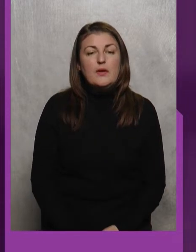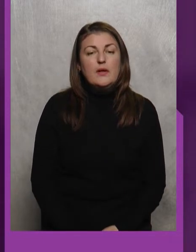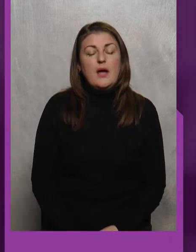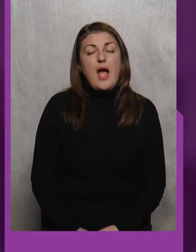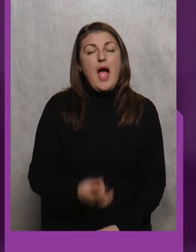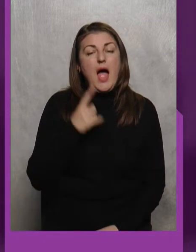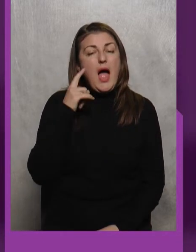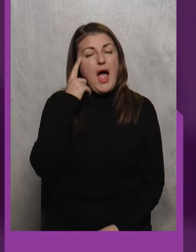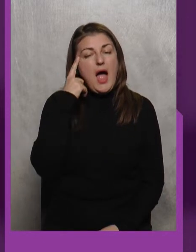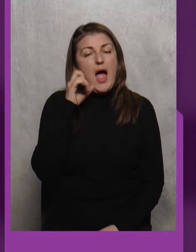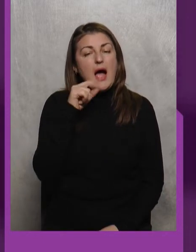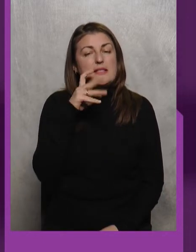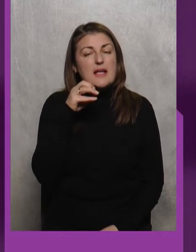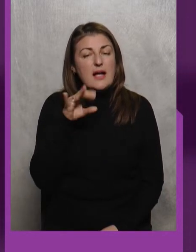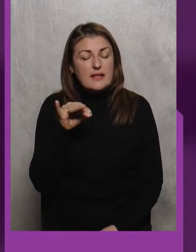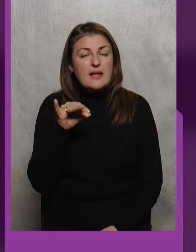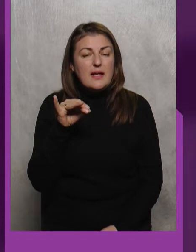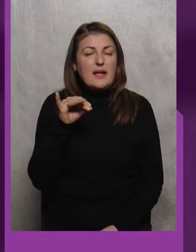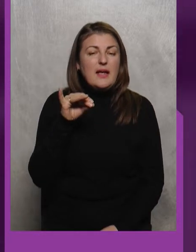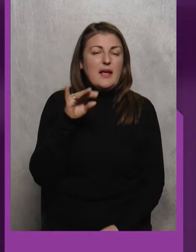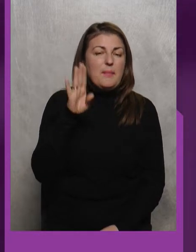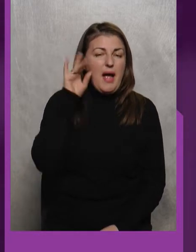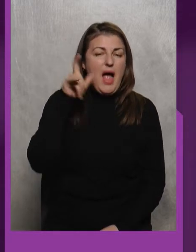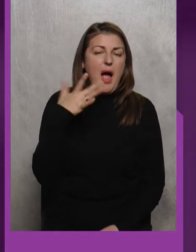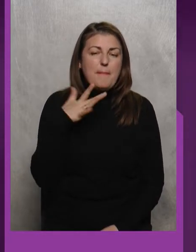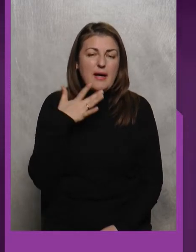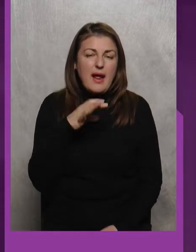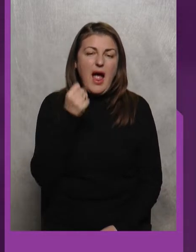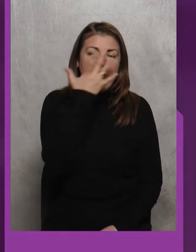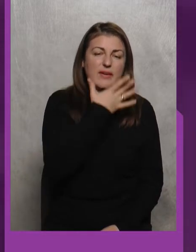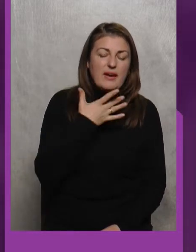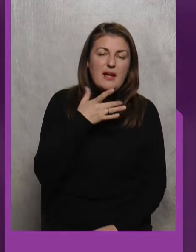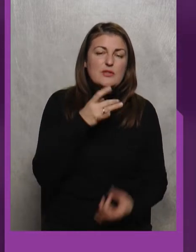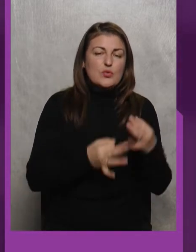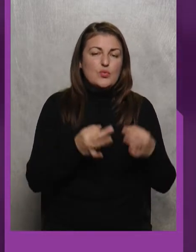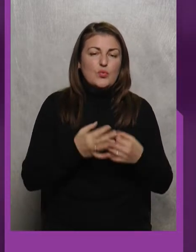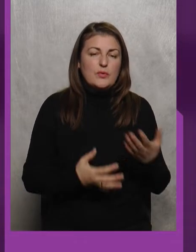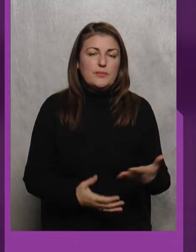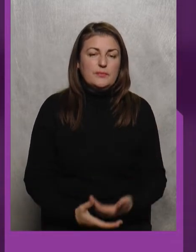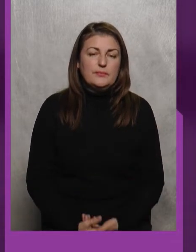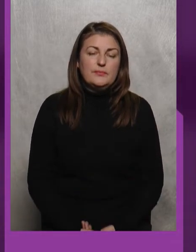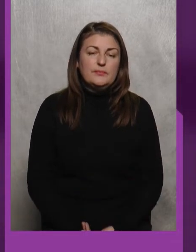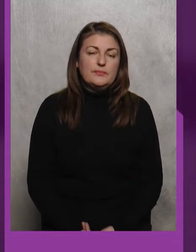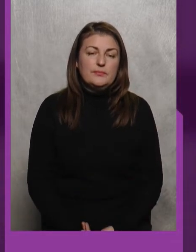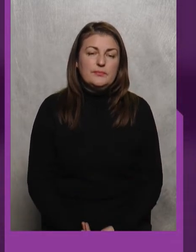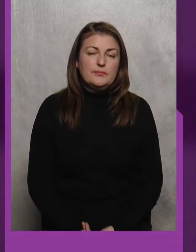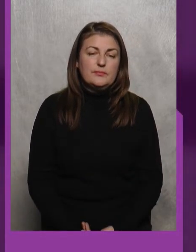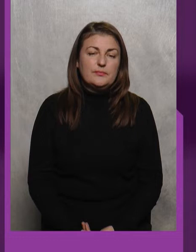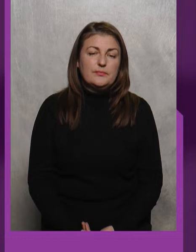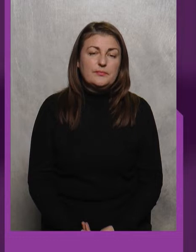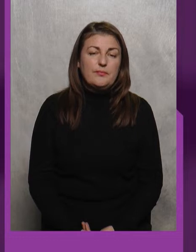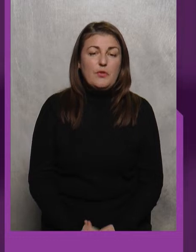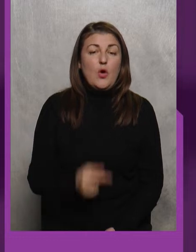Азіати Панамериканські та африканські судді Так, тут у нас